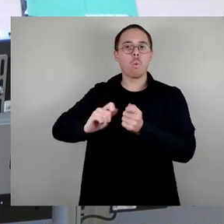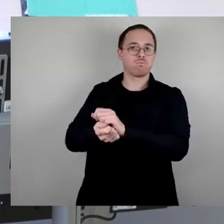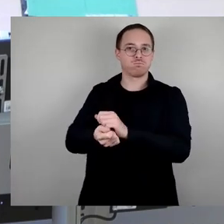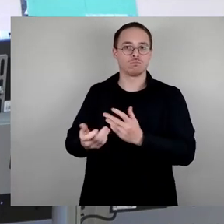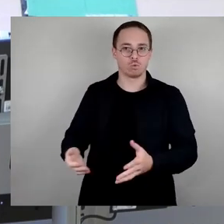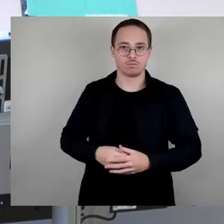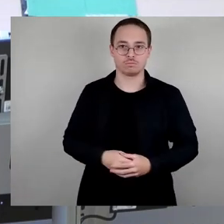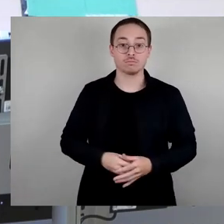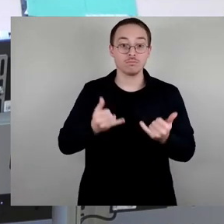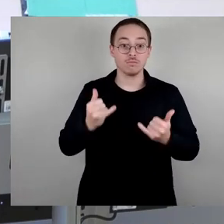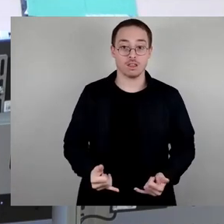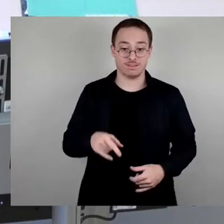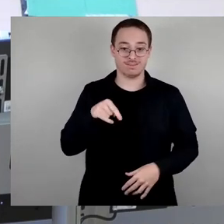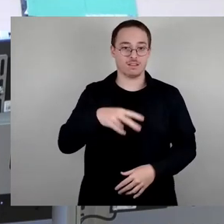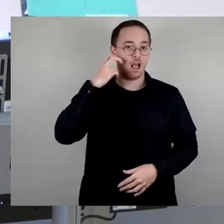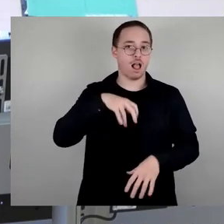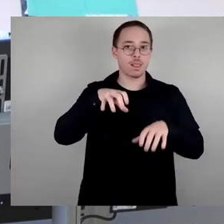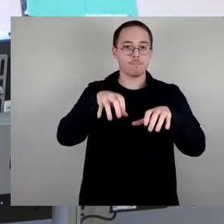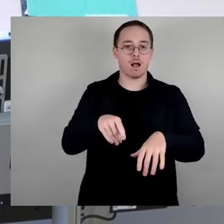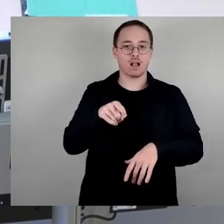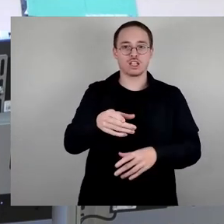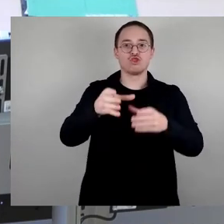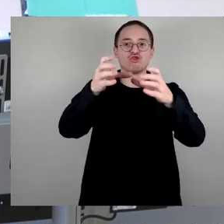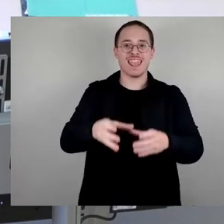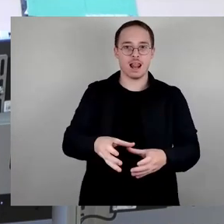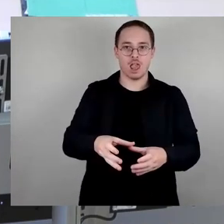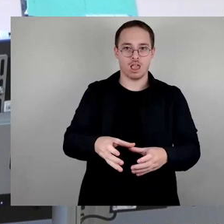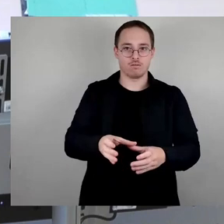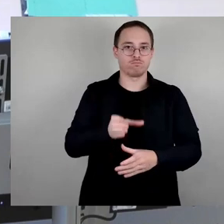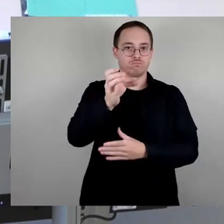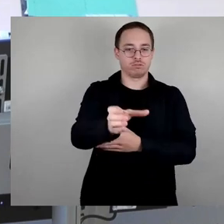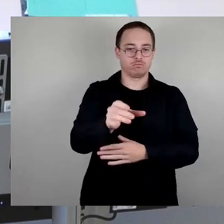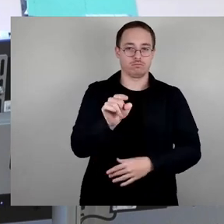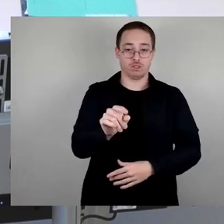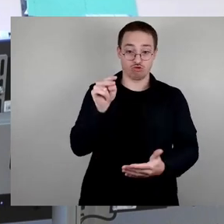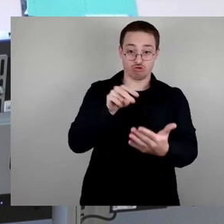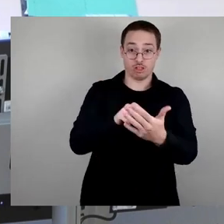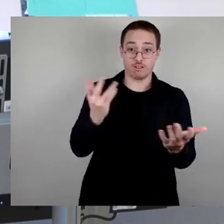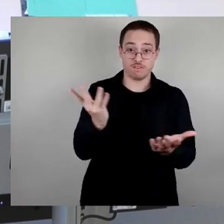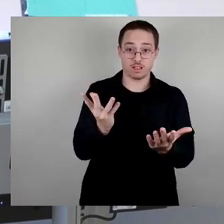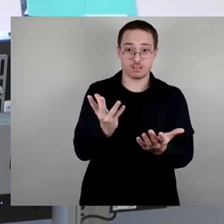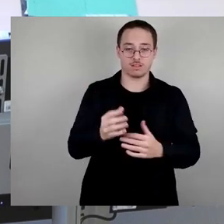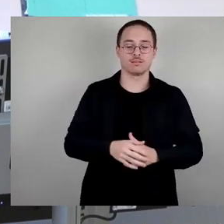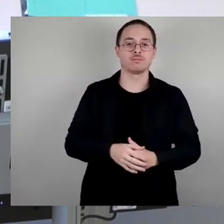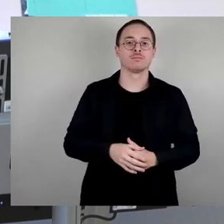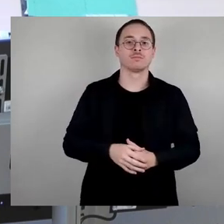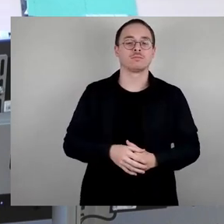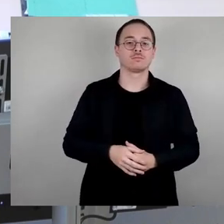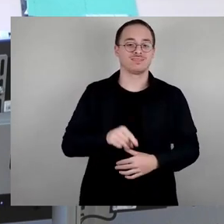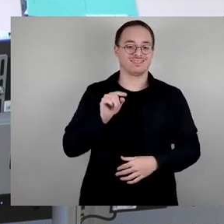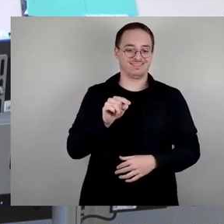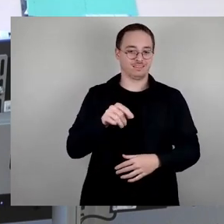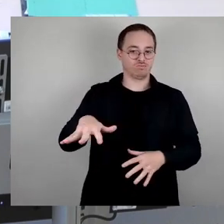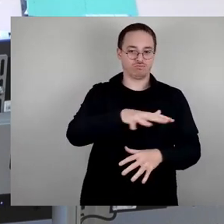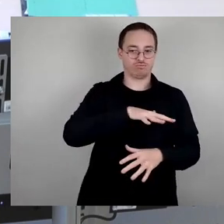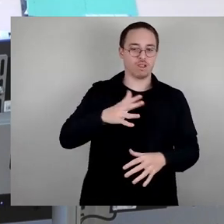Inschrift trägt. Das will ich auch nochmal zitieren. An dieser Stelle wurden von Ende Februar bis Anfang März 1945 die Leichen von 6